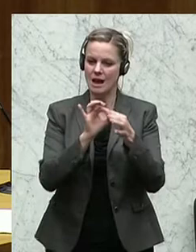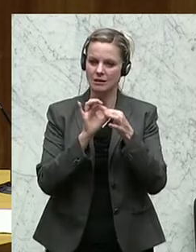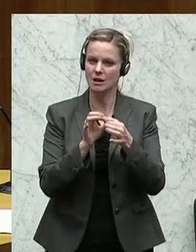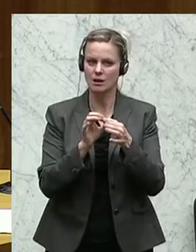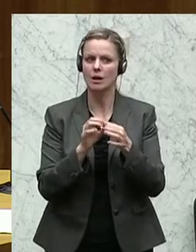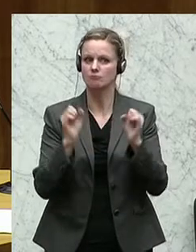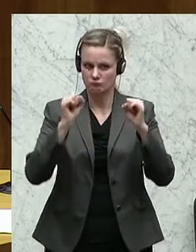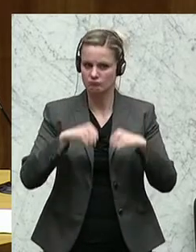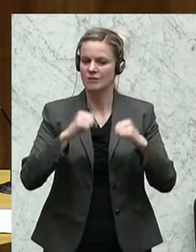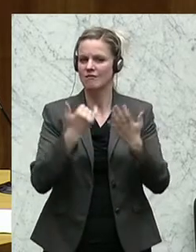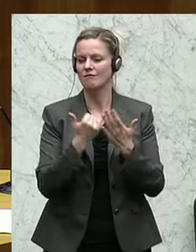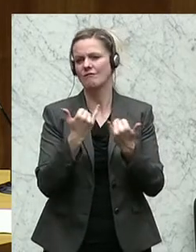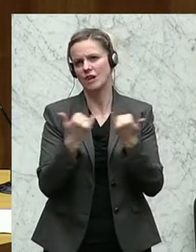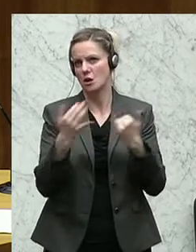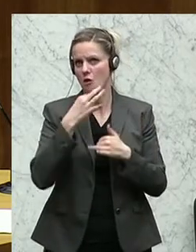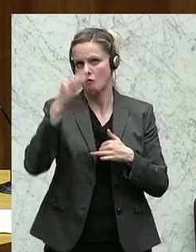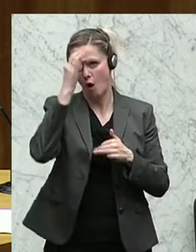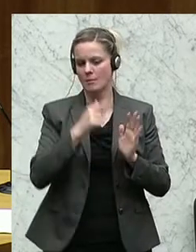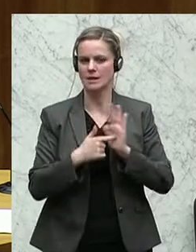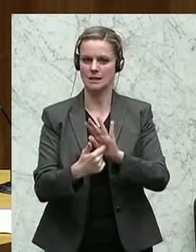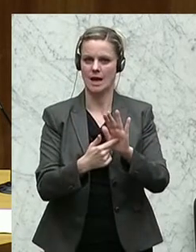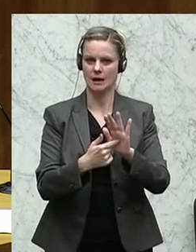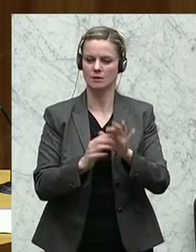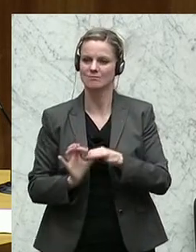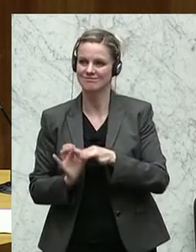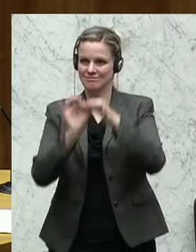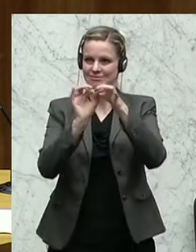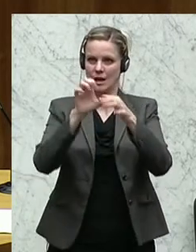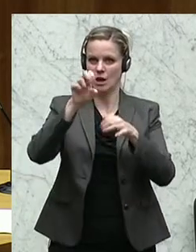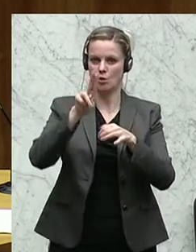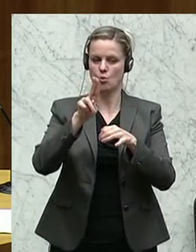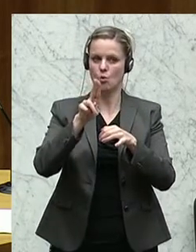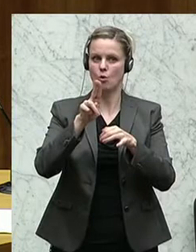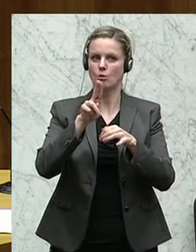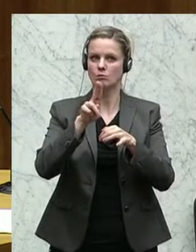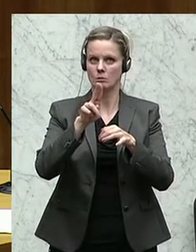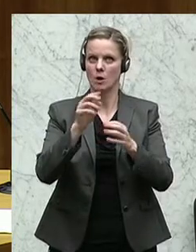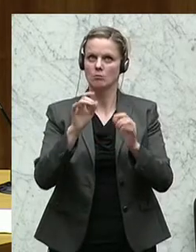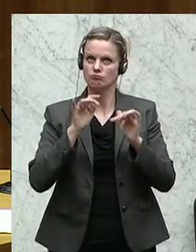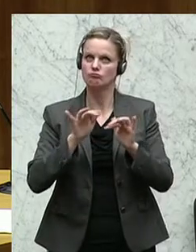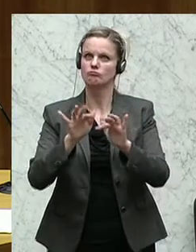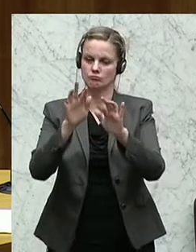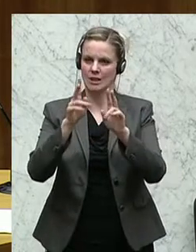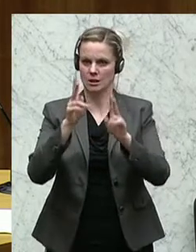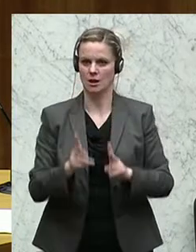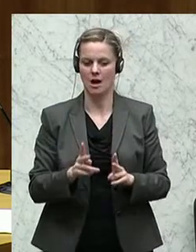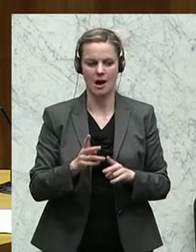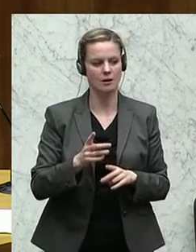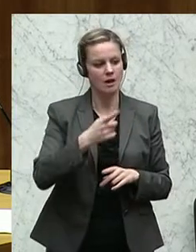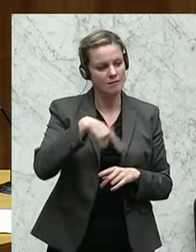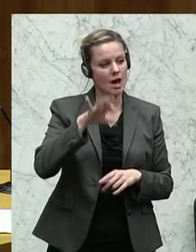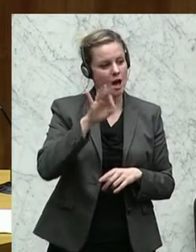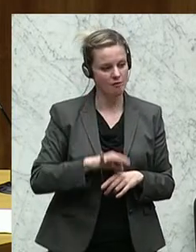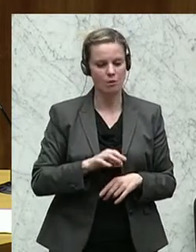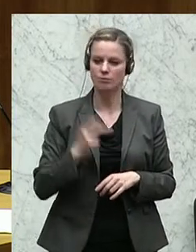Vorbildwirkung aus, die auf die europäische Ebene zurückwirkt. Wie auch immer, wir Freiheitliche werden dem Abkommen unsere Zustimmung